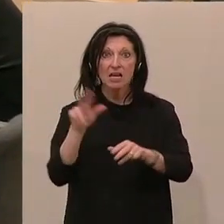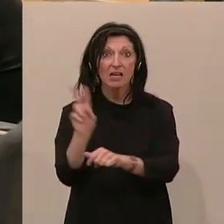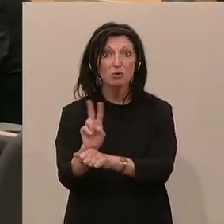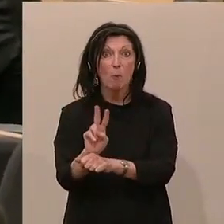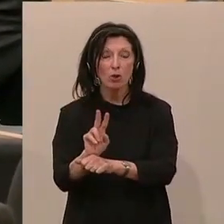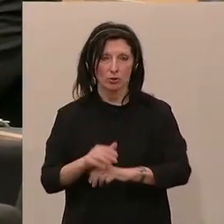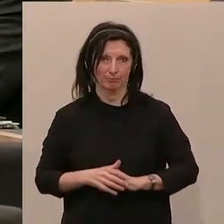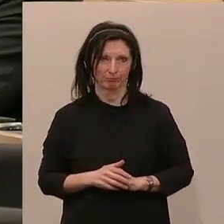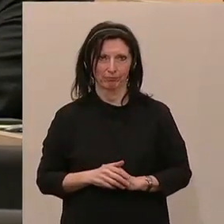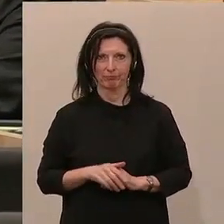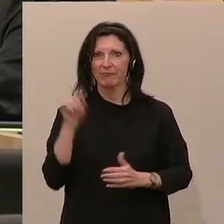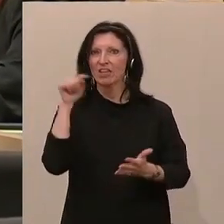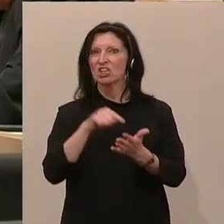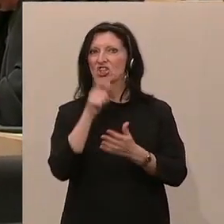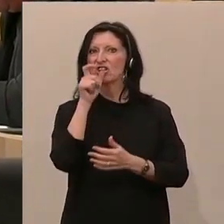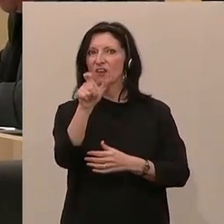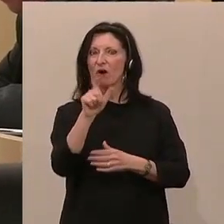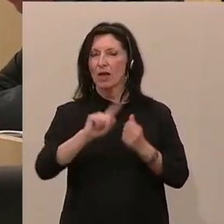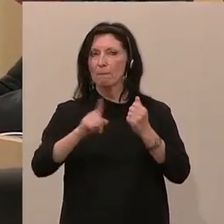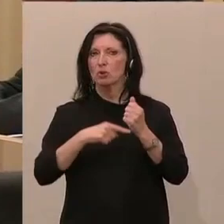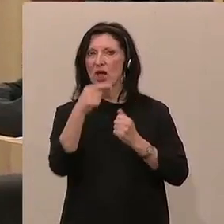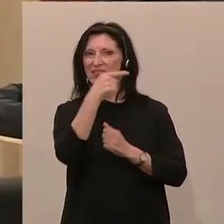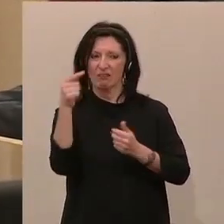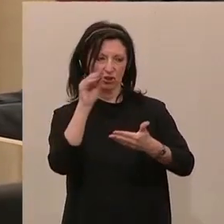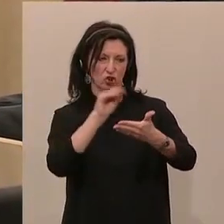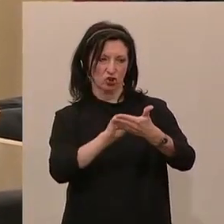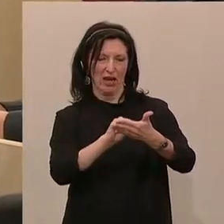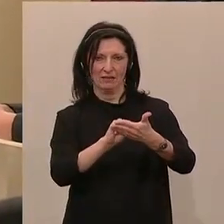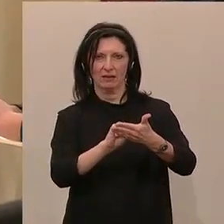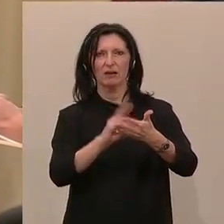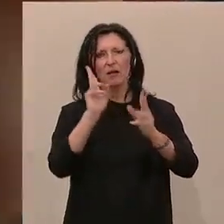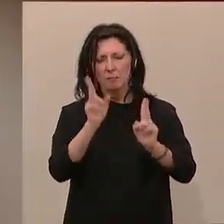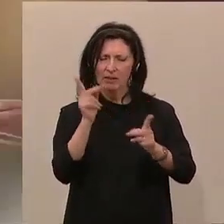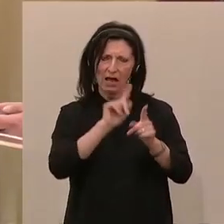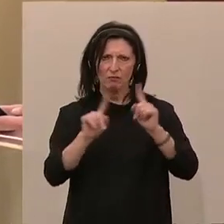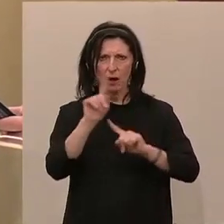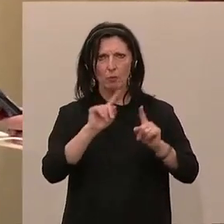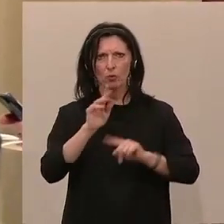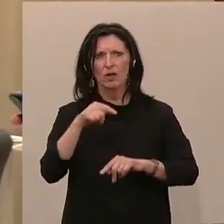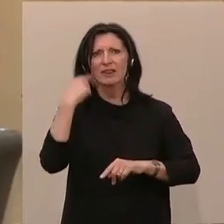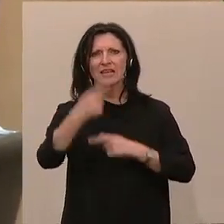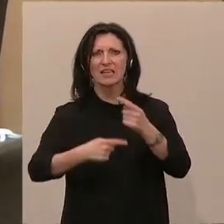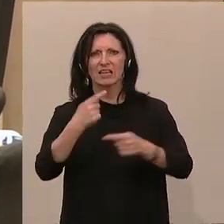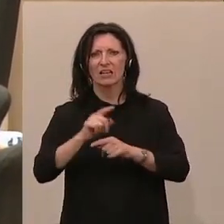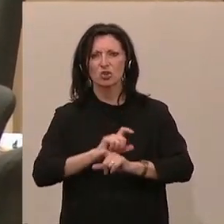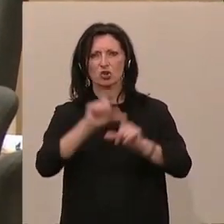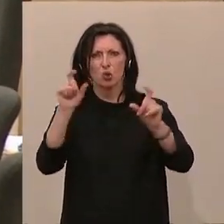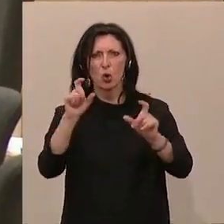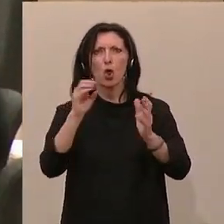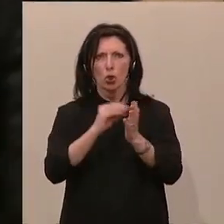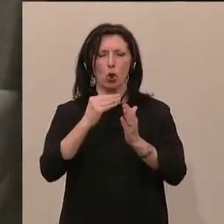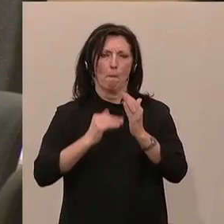finden sich zum Beispiel zum Stichwort Budgetdefizit der Satz. Es ist daher davon auszugehen, dass die Schulden für die kommenden Generationen noch weiter